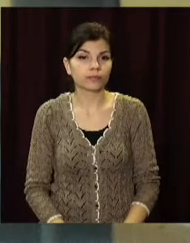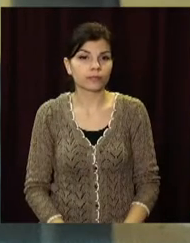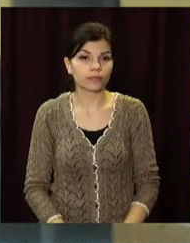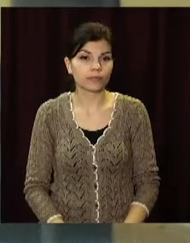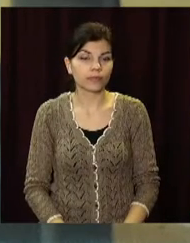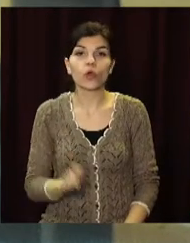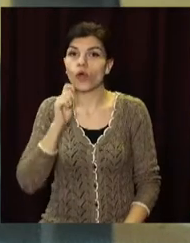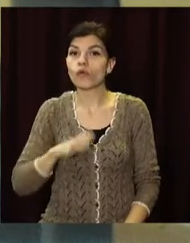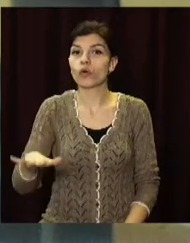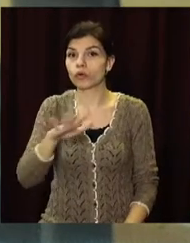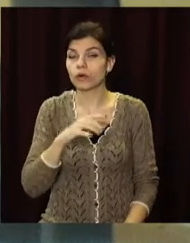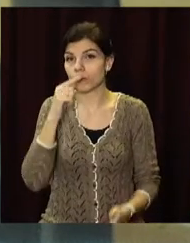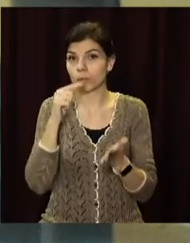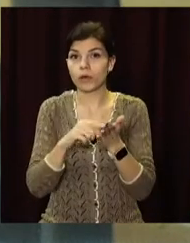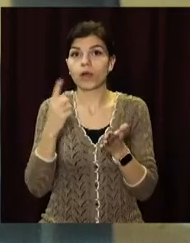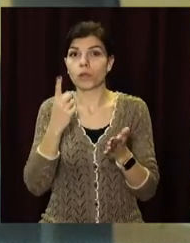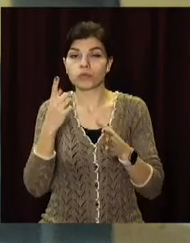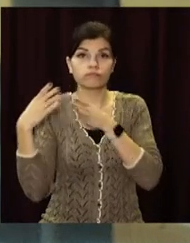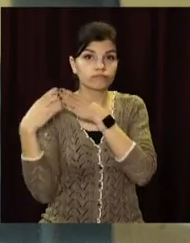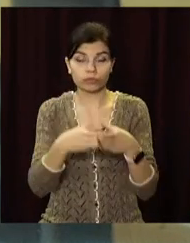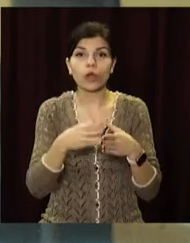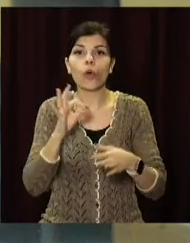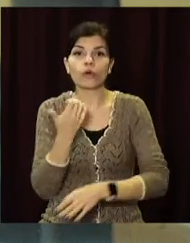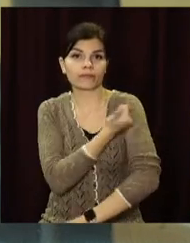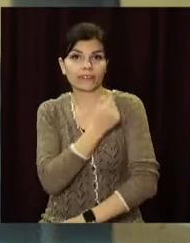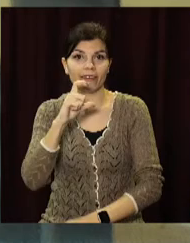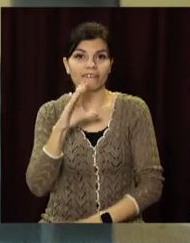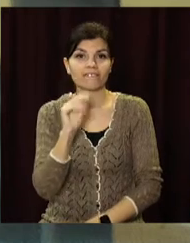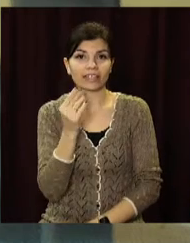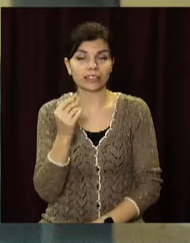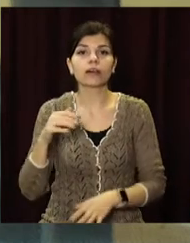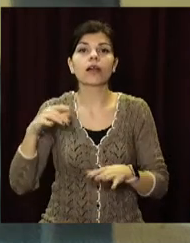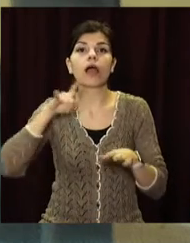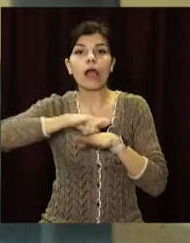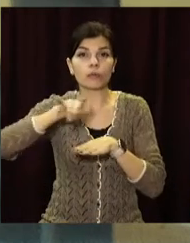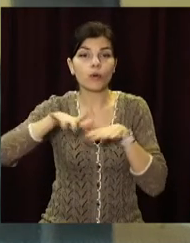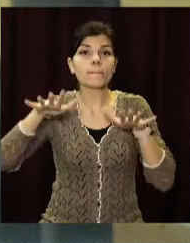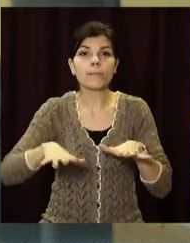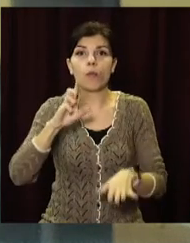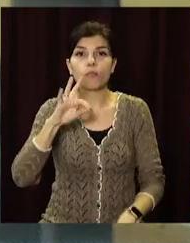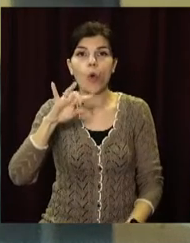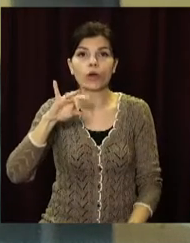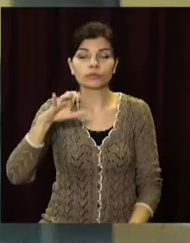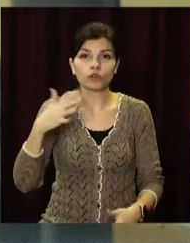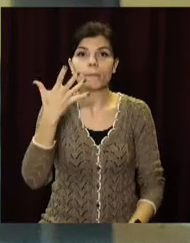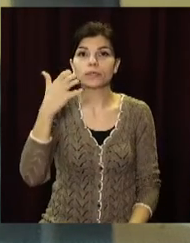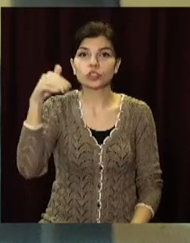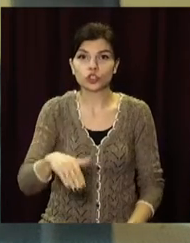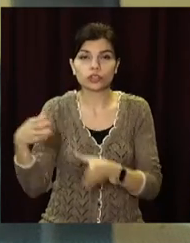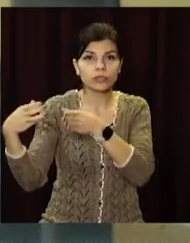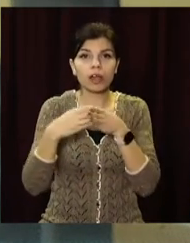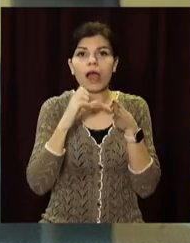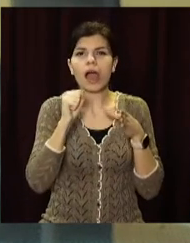В Україну прибула перша партія вакцин проти ковід-19. В аеропорту Бориспіль вже розвантажують 500 тисяч доз від компанії